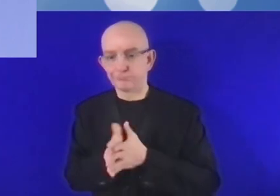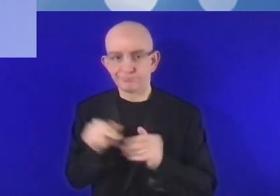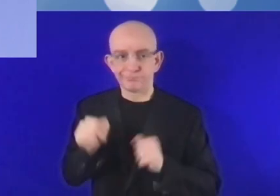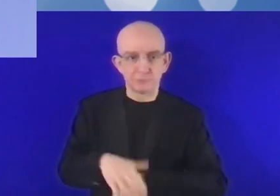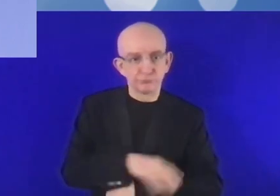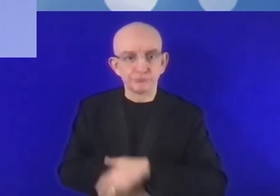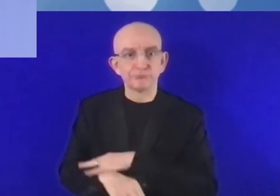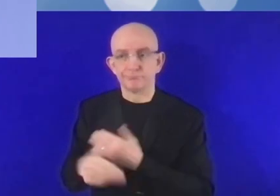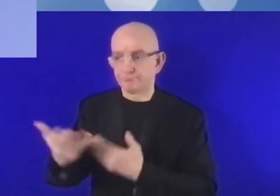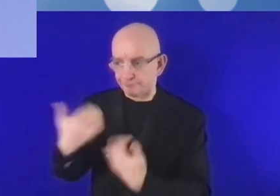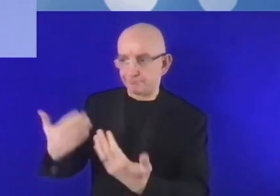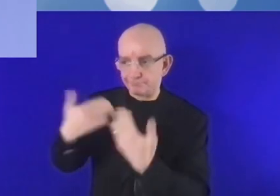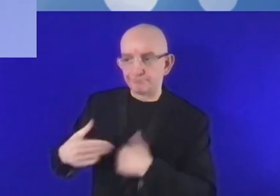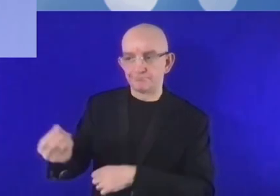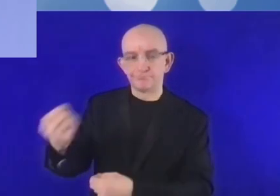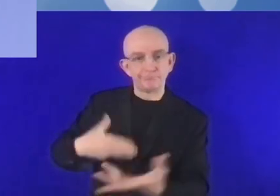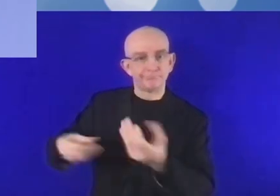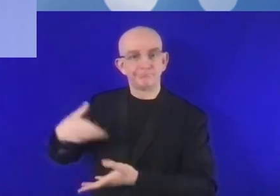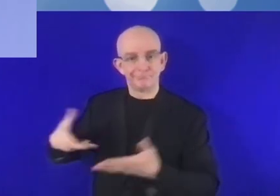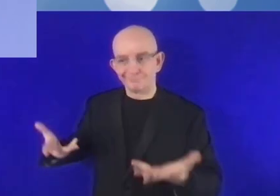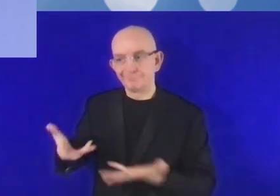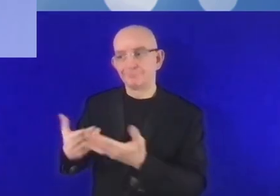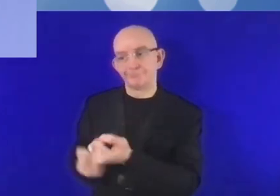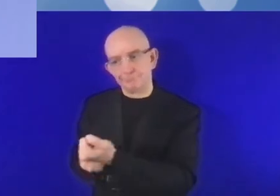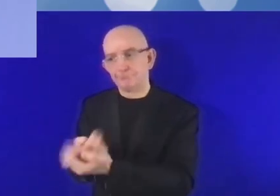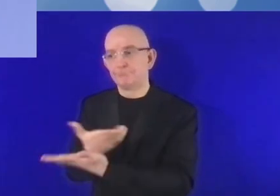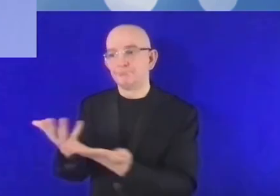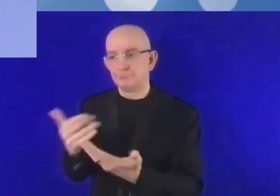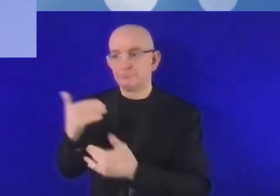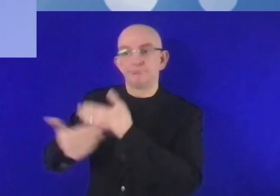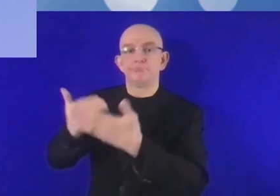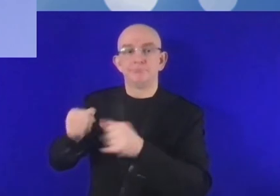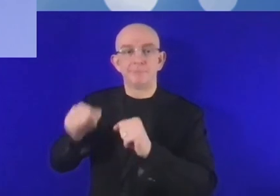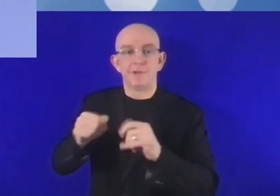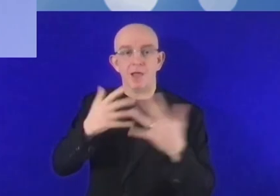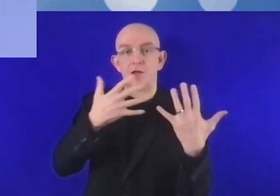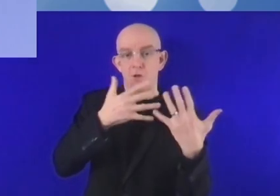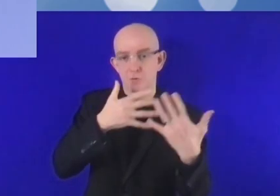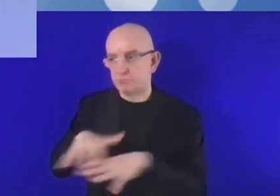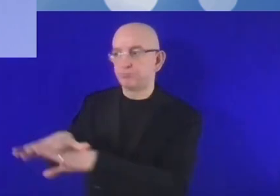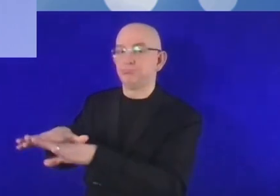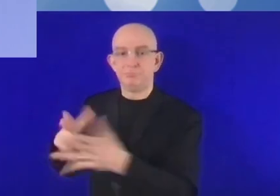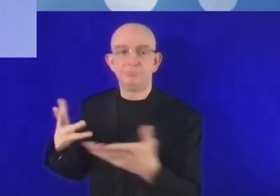des bonnes idées, on croit que c'est que de l'argent. Mais ce n pas forcément que de l'argent. Ça peut être aussi diverses choses.